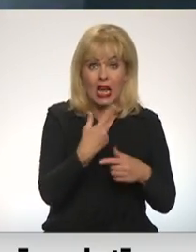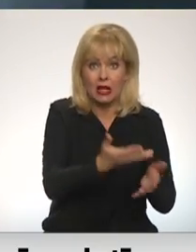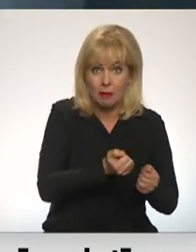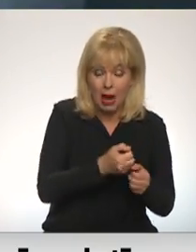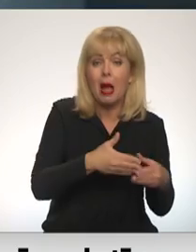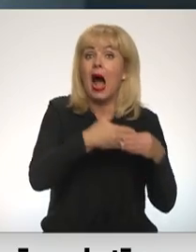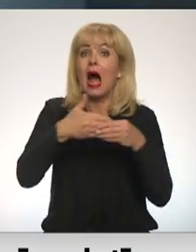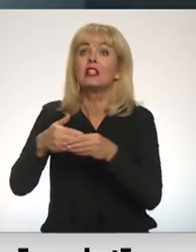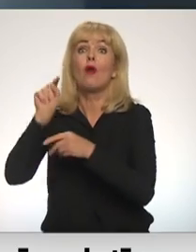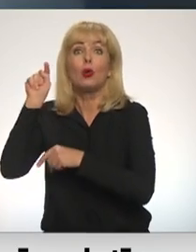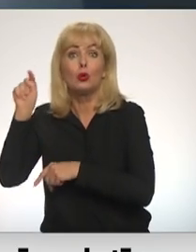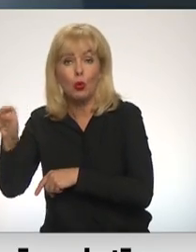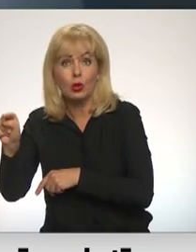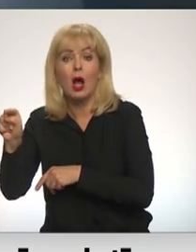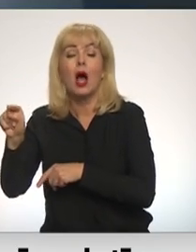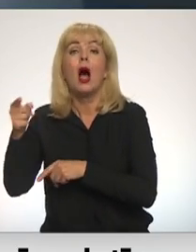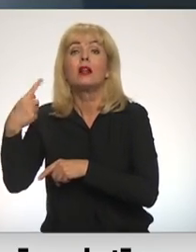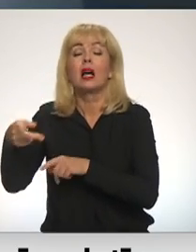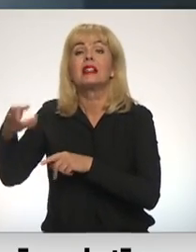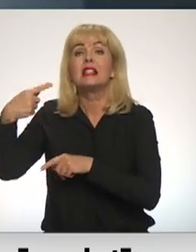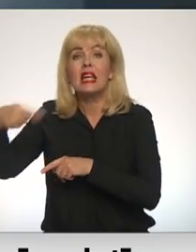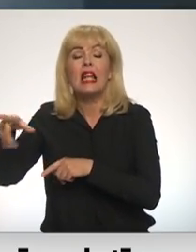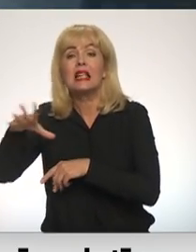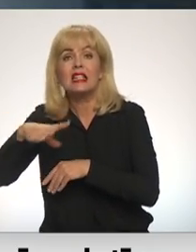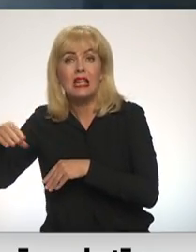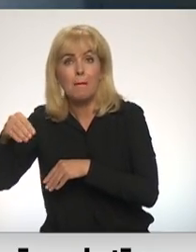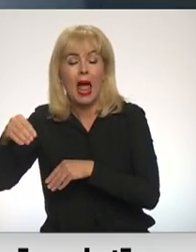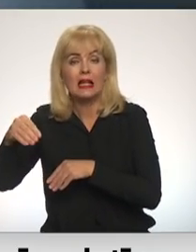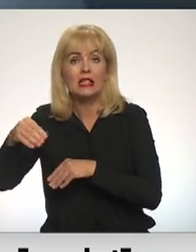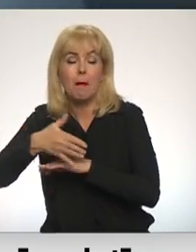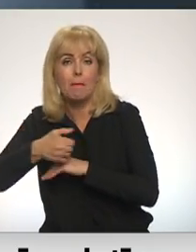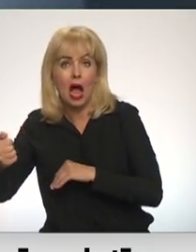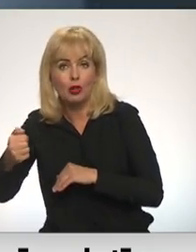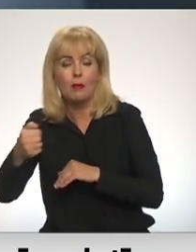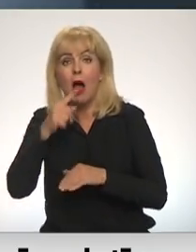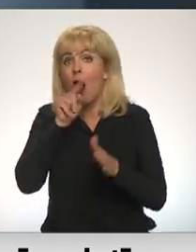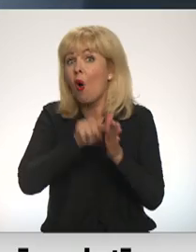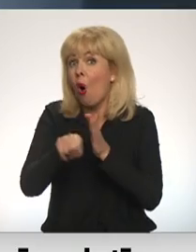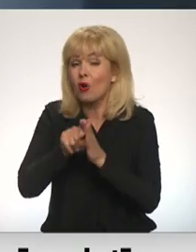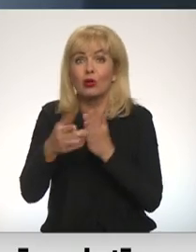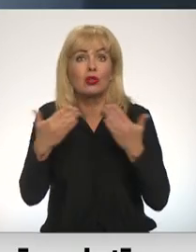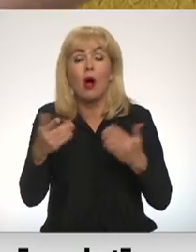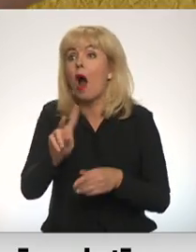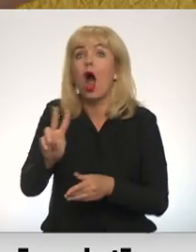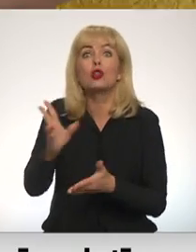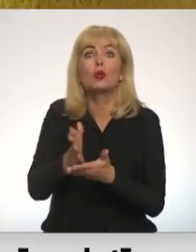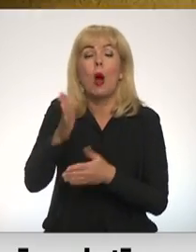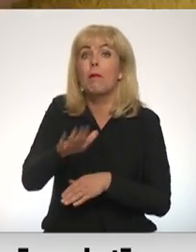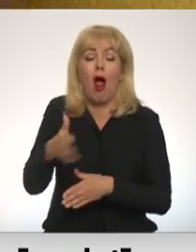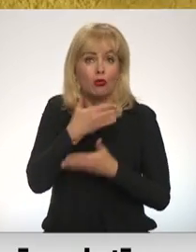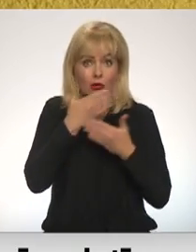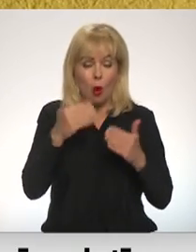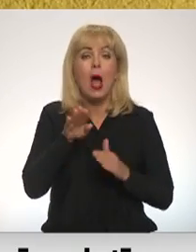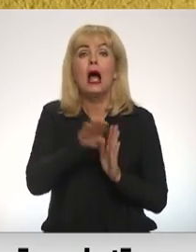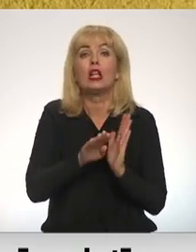uz turieni un tad notiek pāradopcija. Līdz ar to pēc tam nekādas kontrolas vairāk ar to, kas ar to bērniņu notiek nav. Likums